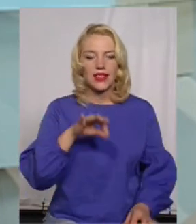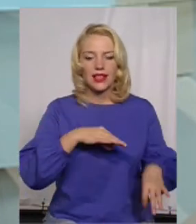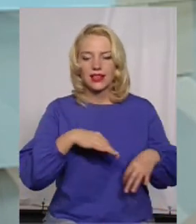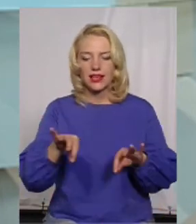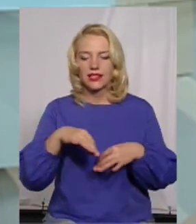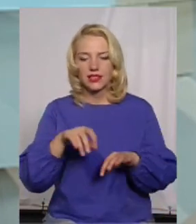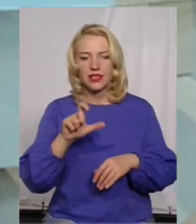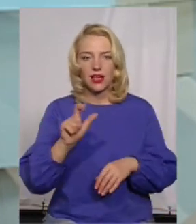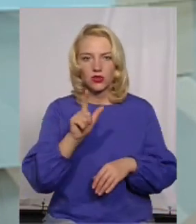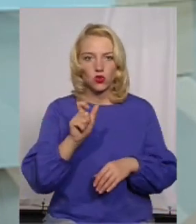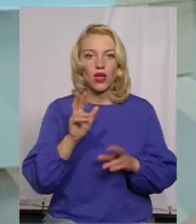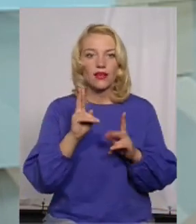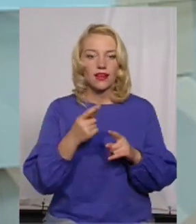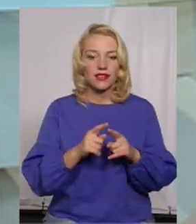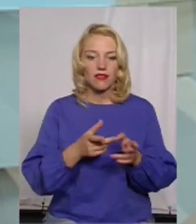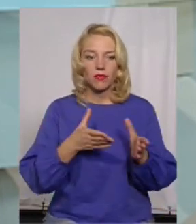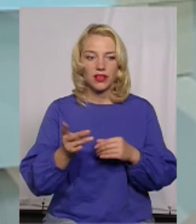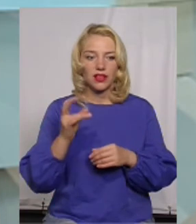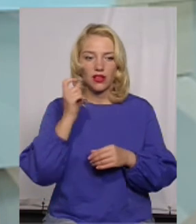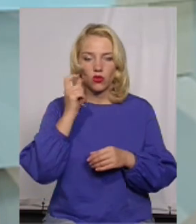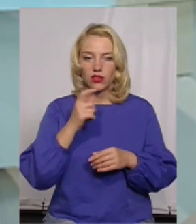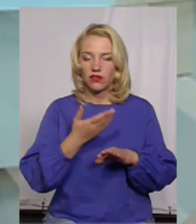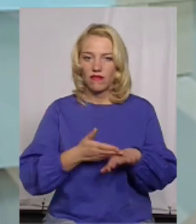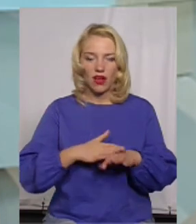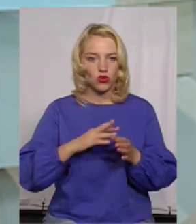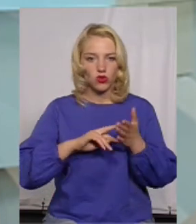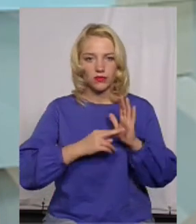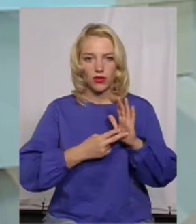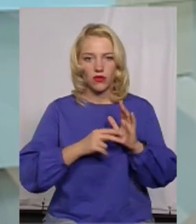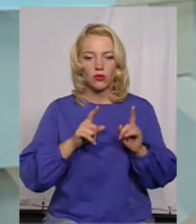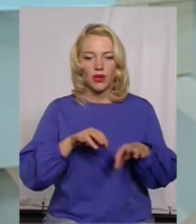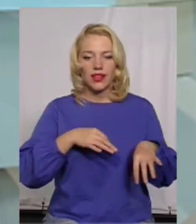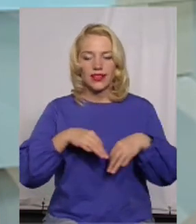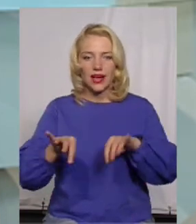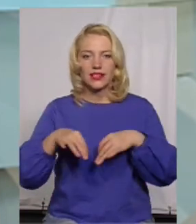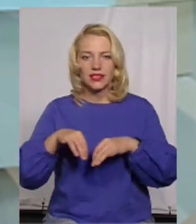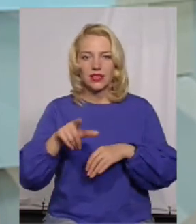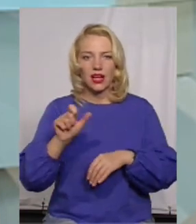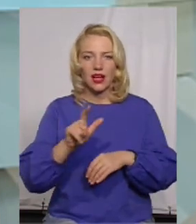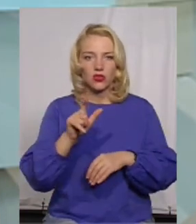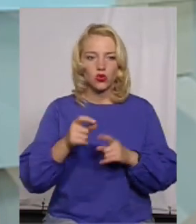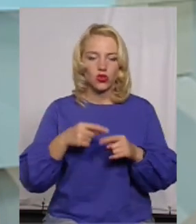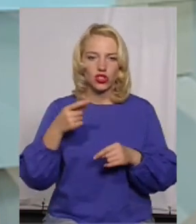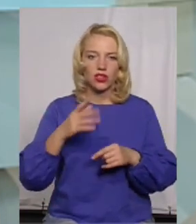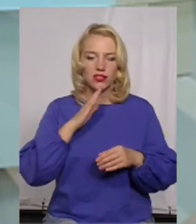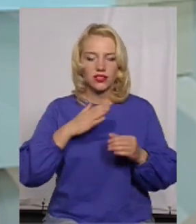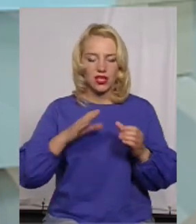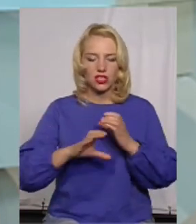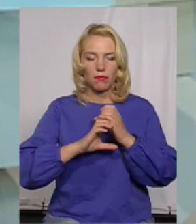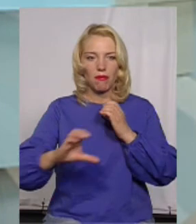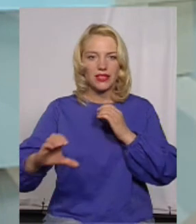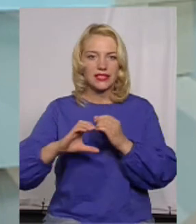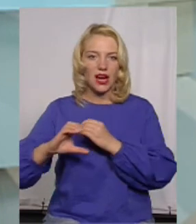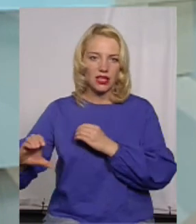вплине на Україну, ну, важко спрогнозувати. Тому що, все-таки, транзит газу через магістральні наші газопроводи